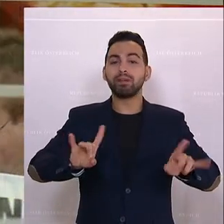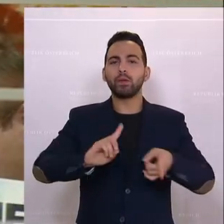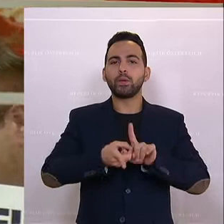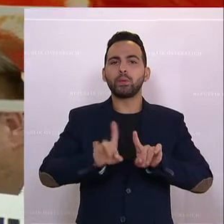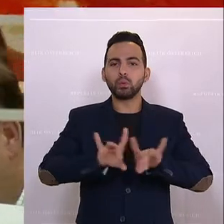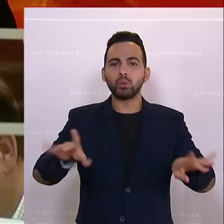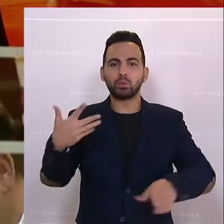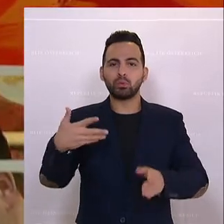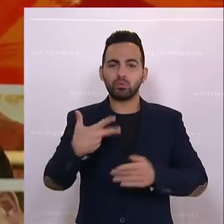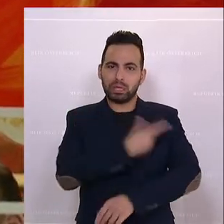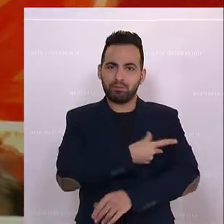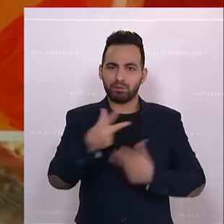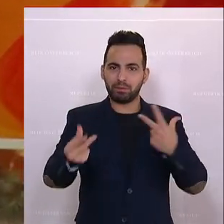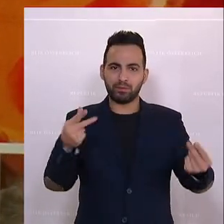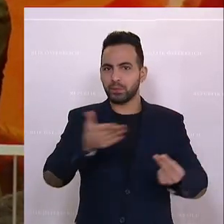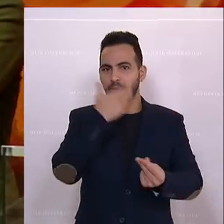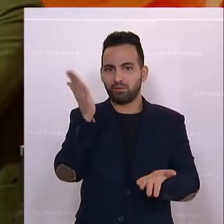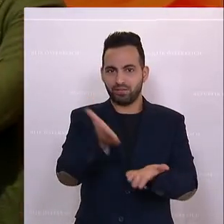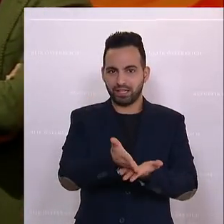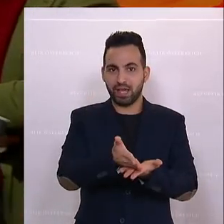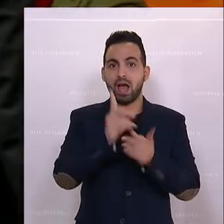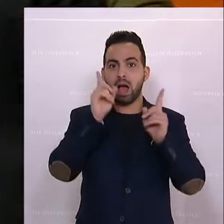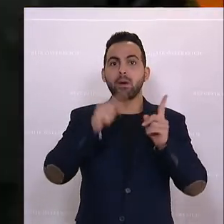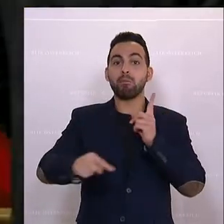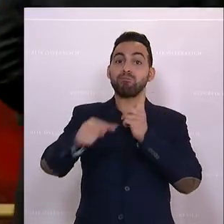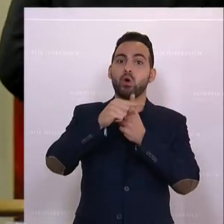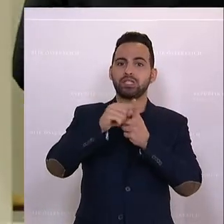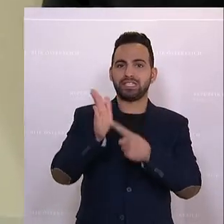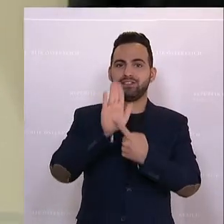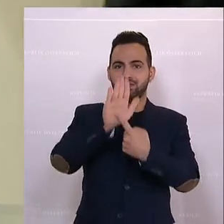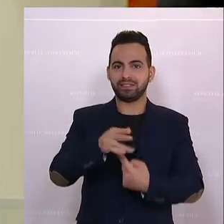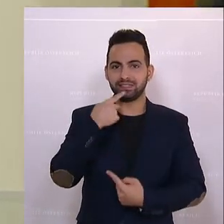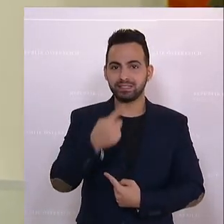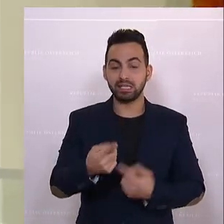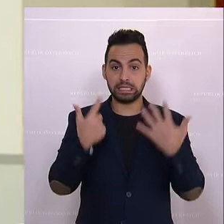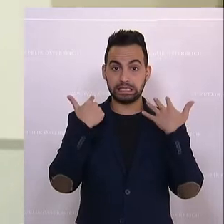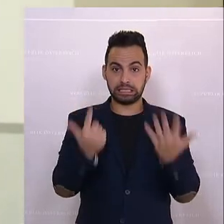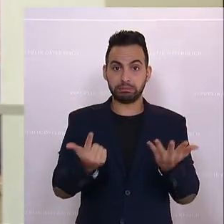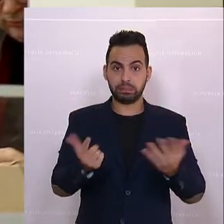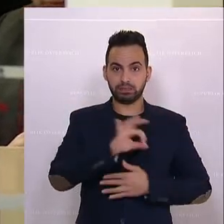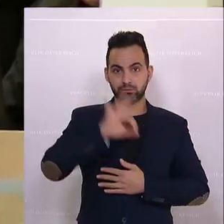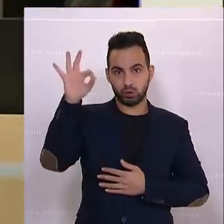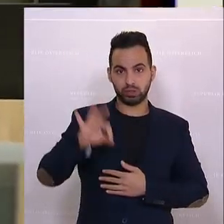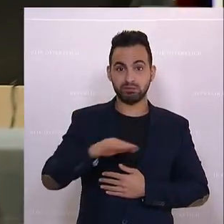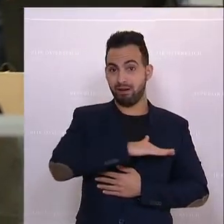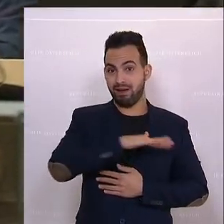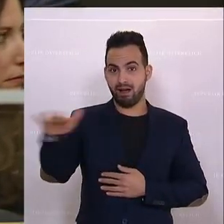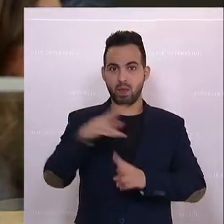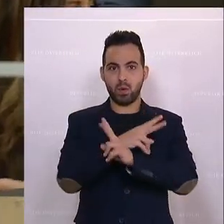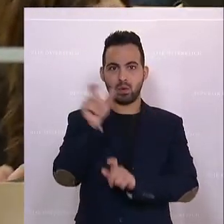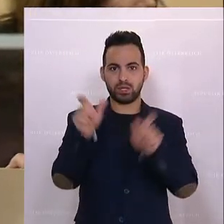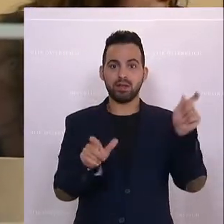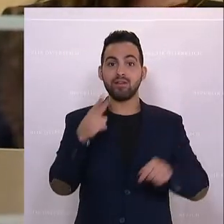nicht so hoch ist, wie sie sein sollte. Aber um Positives zu erwähnen, 70 Prozent aller Österreicher, die im